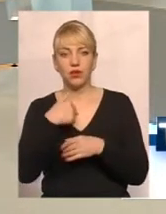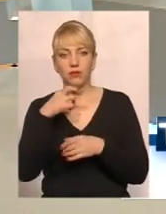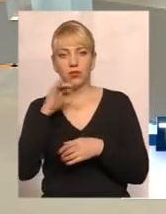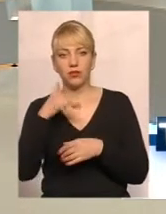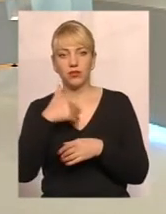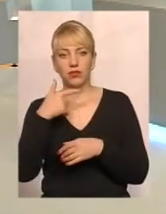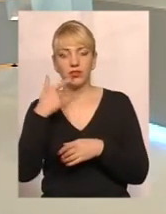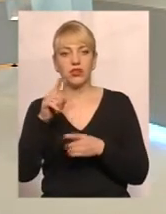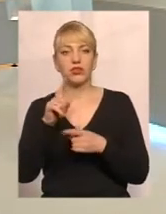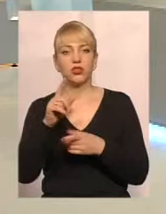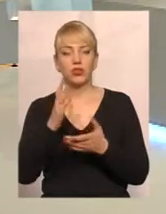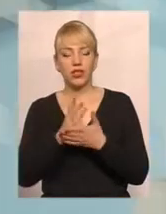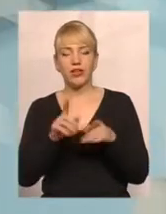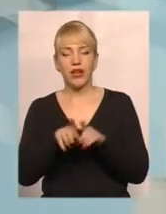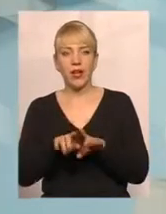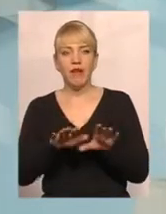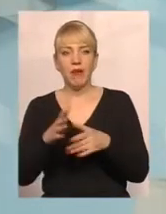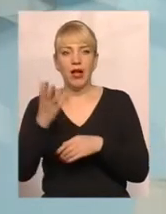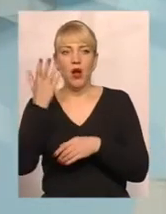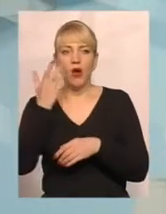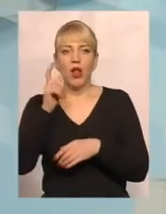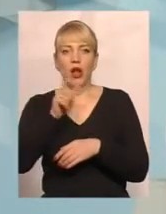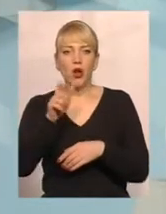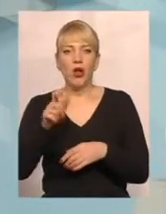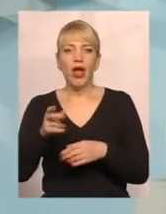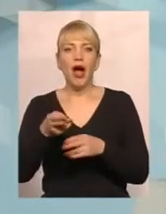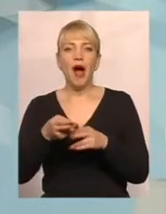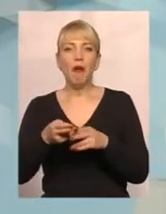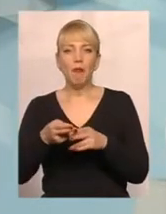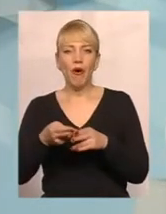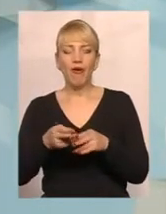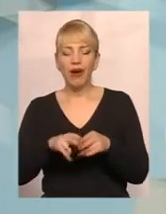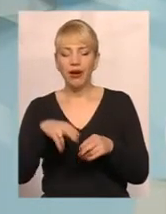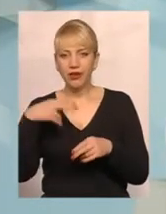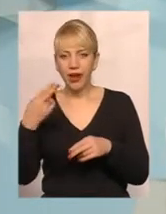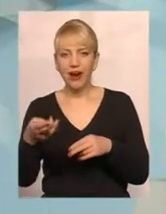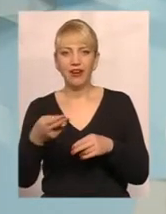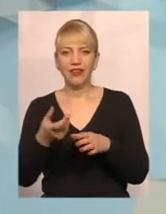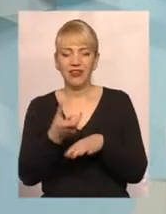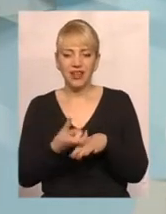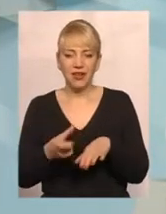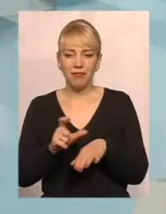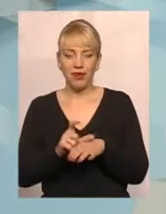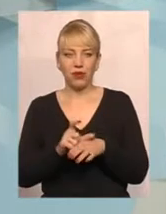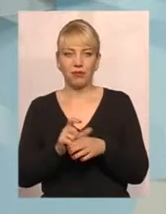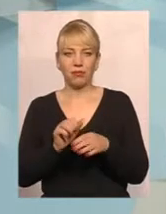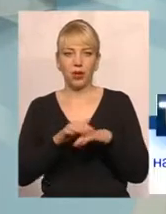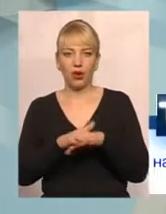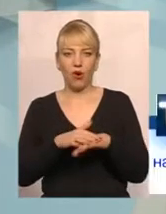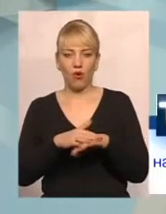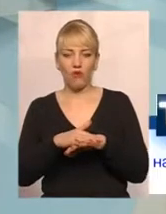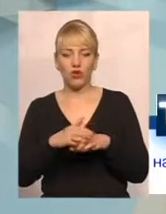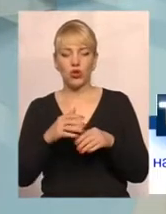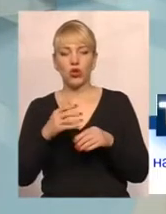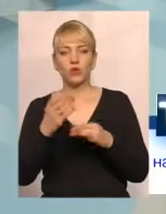також зазначити, що є випадки, коли громадяни повертають суму над міру перерахованої субсидії. В якому випадку?